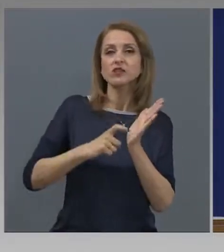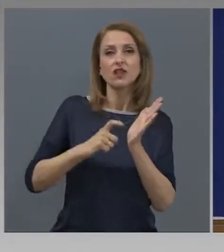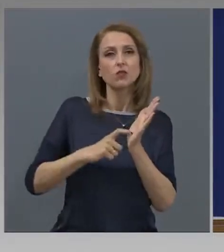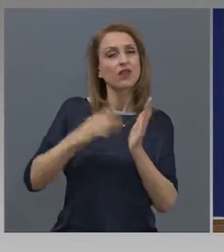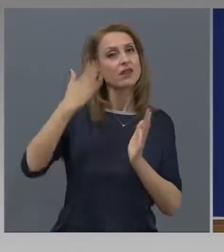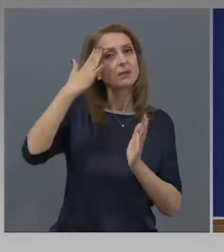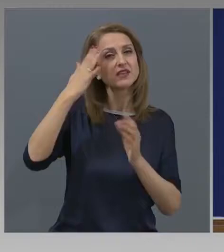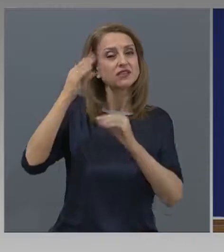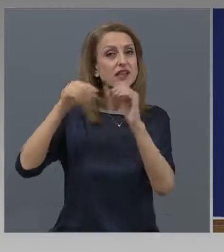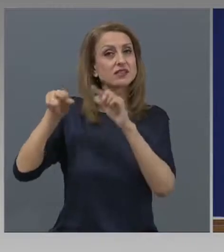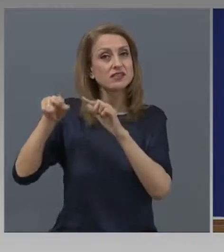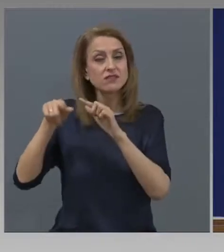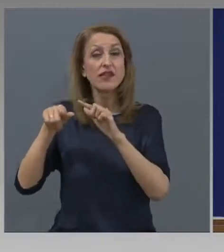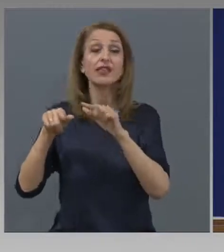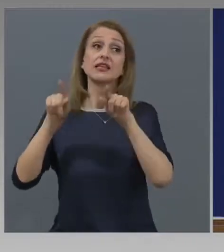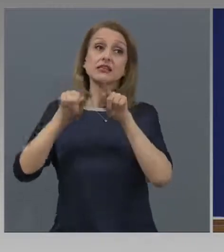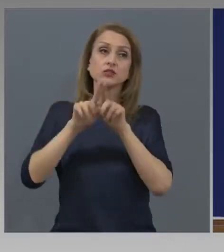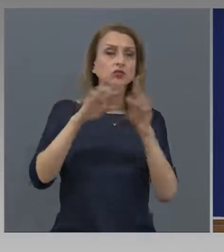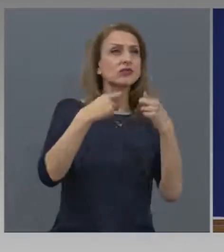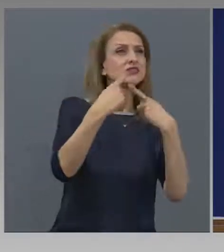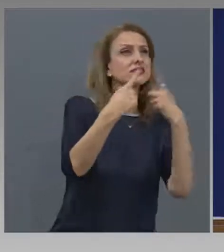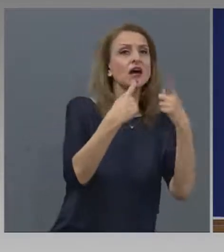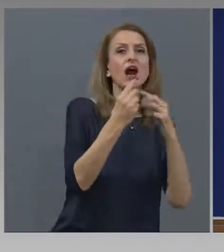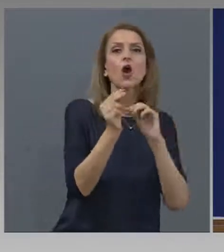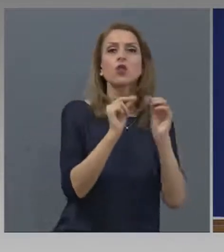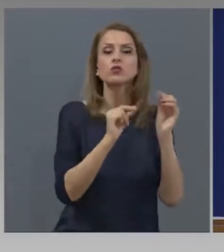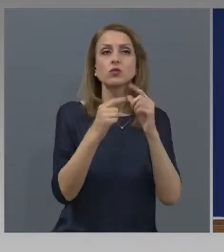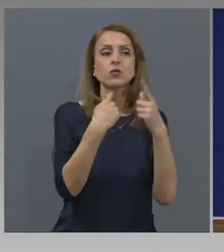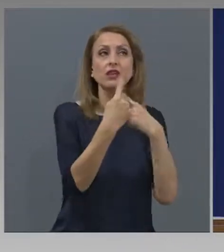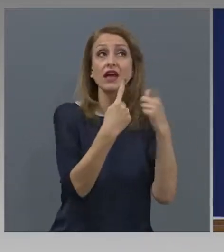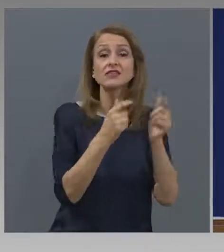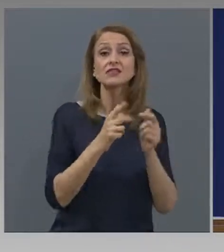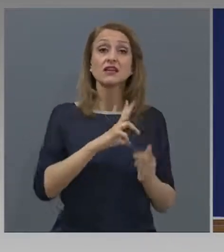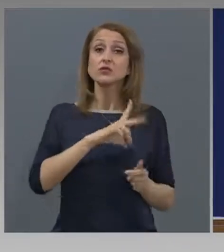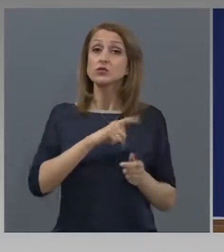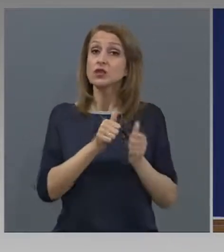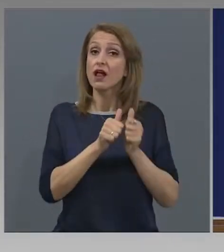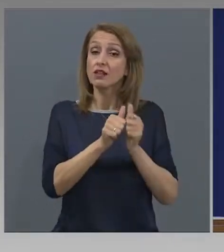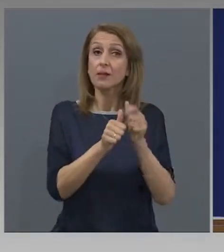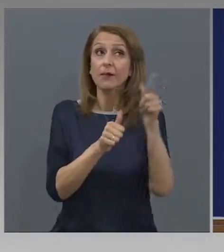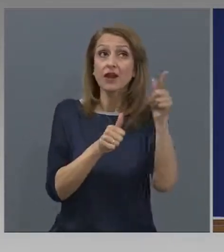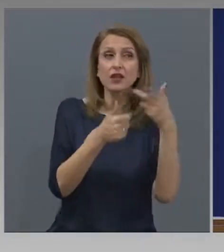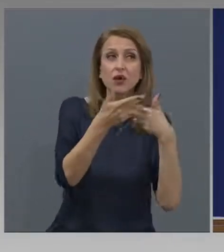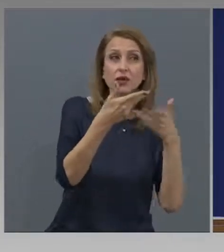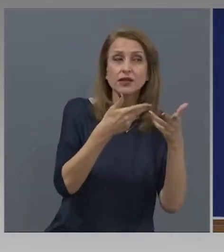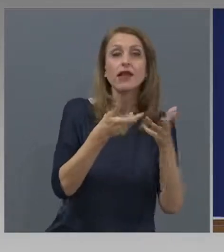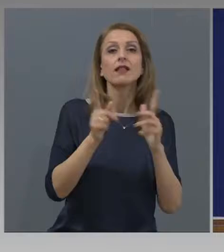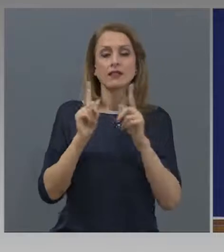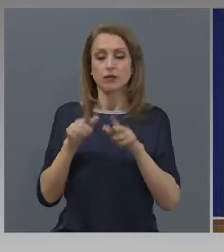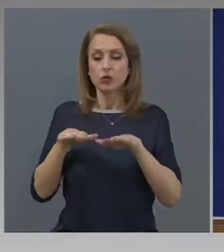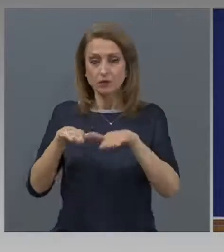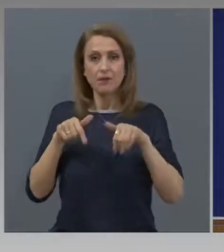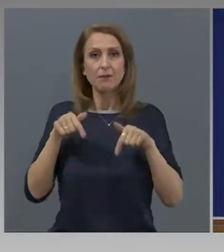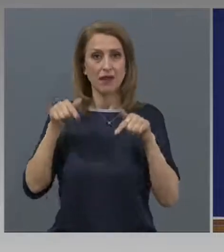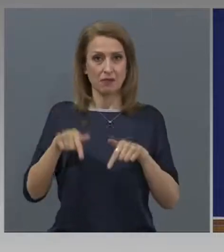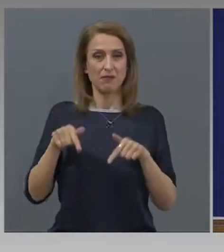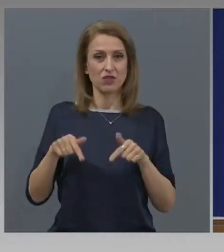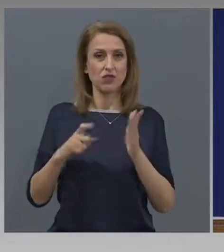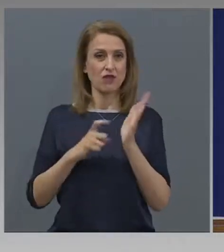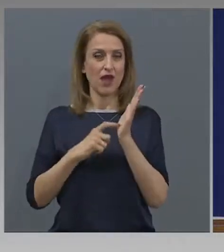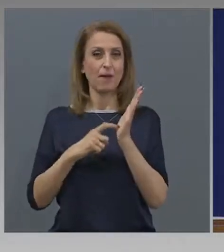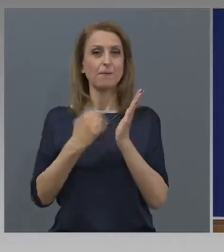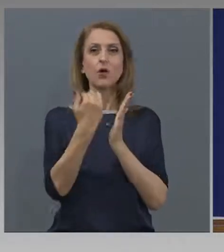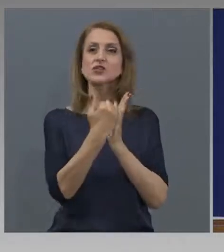направим и бърза консултация с социалните партньори, така че да можем да приемем постановлението в максимално кратки